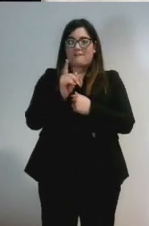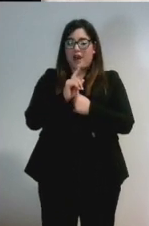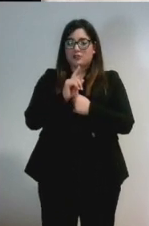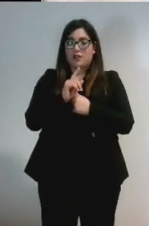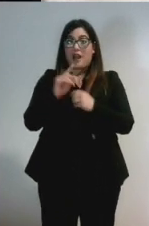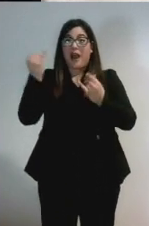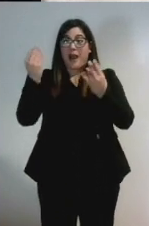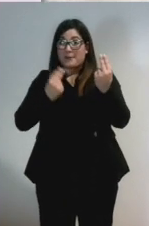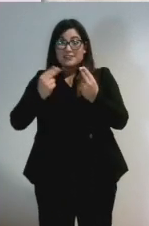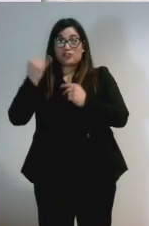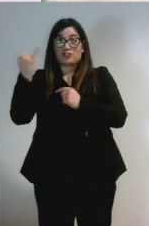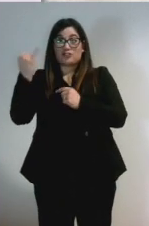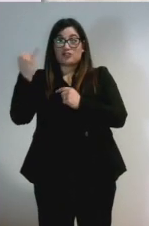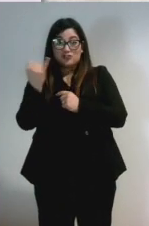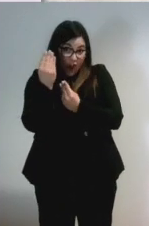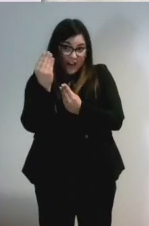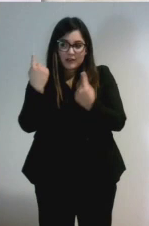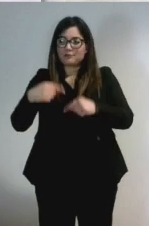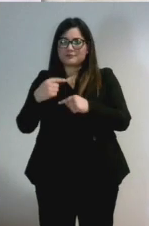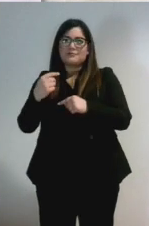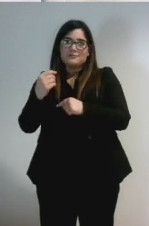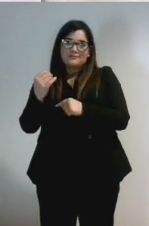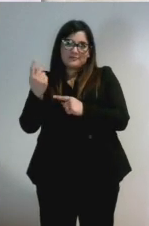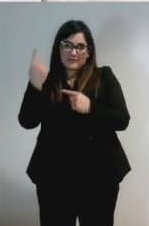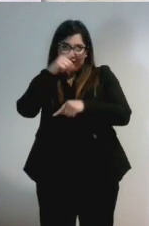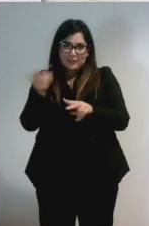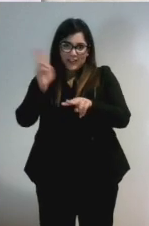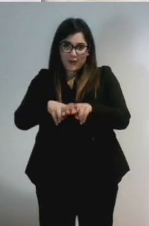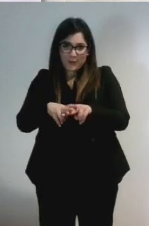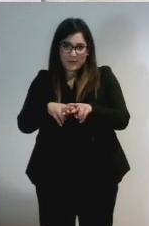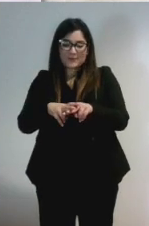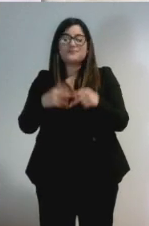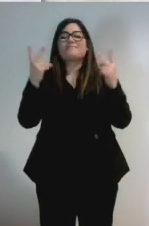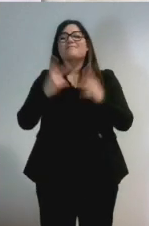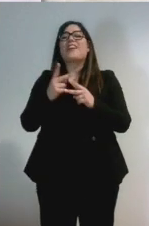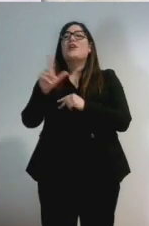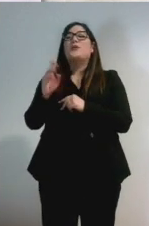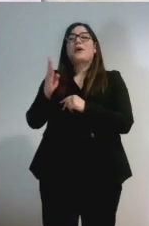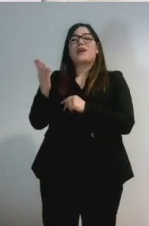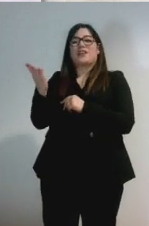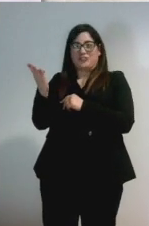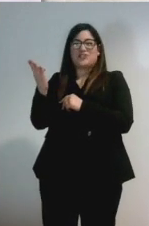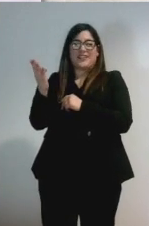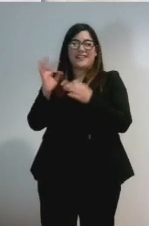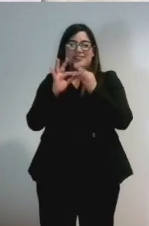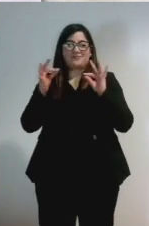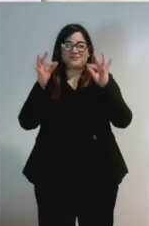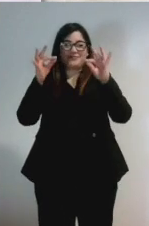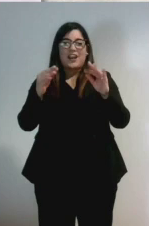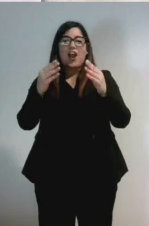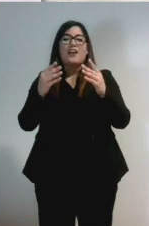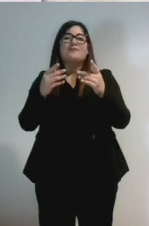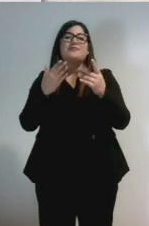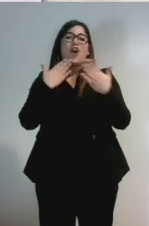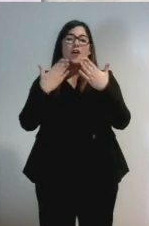più difficile. E voglio usare una frase di Luca Baroncini, il nostro coordinatore nazionale al congresso del CNG, quando ha